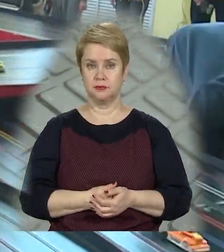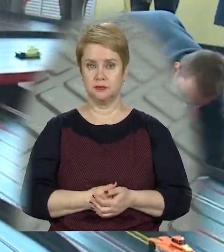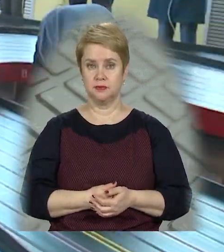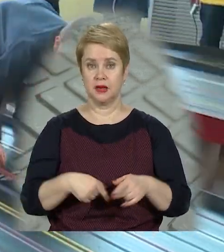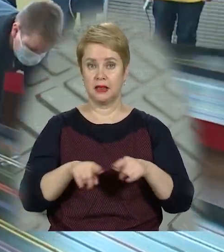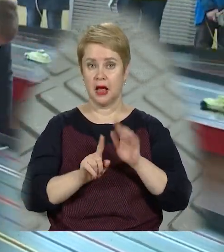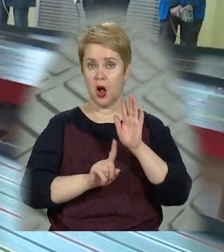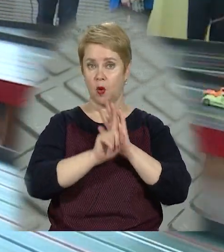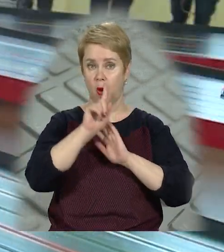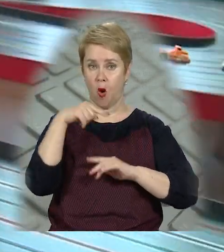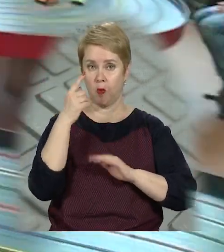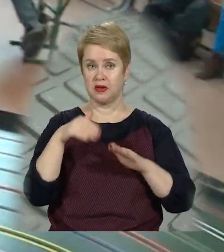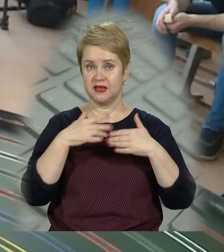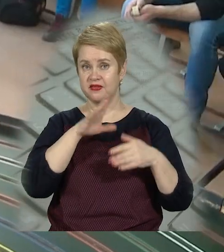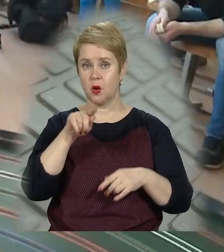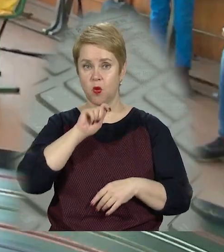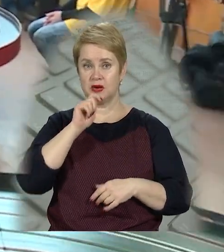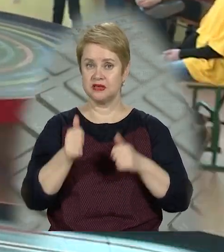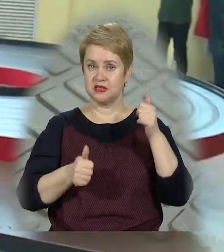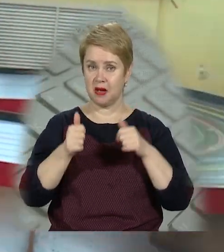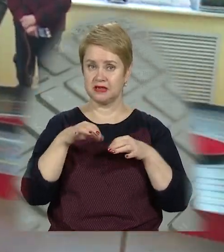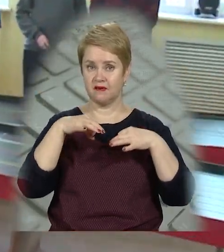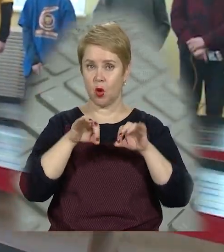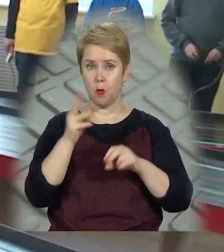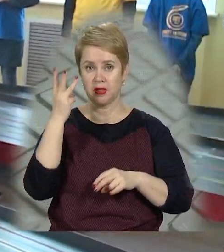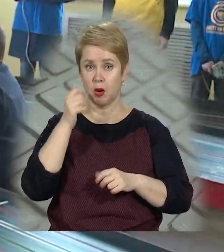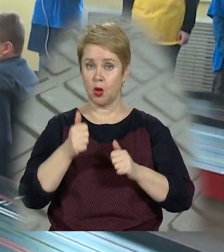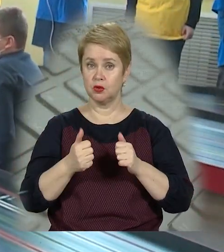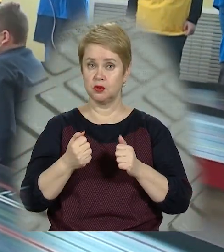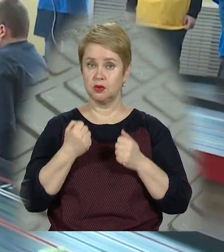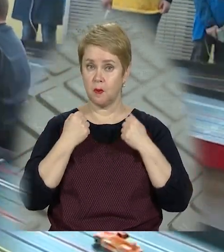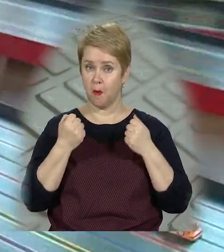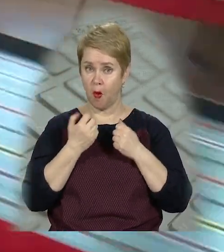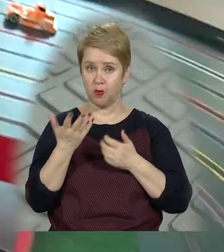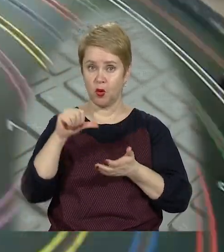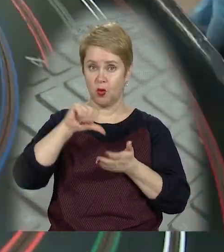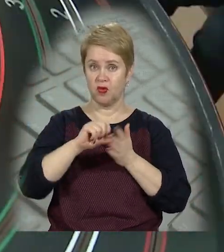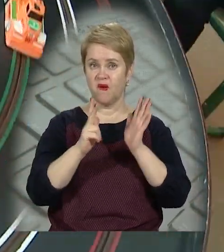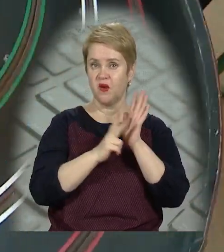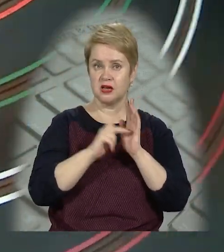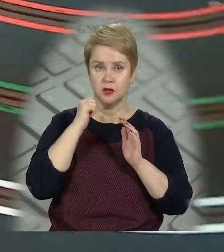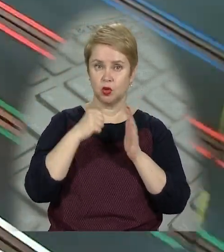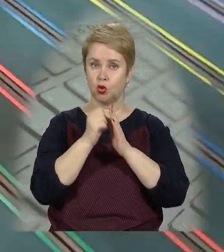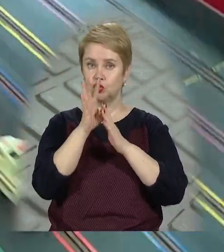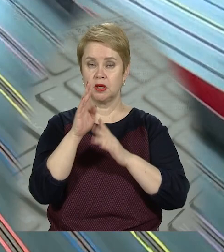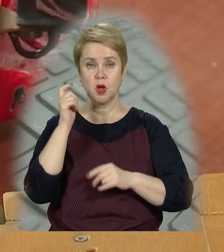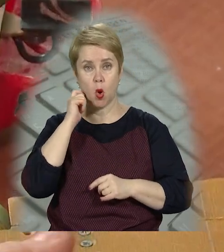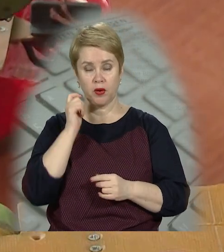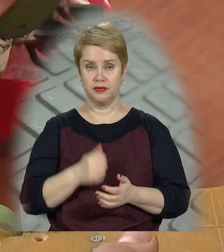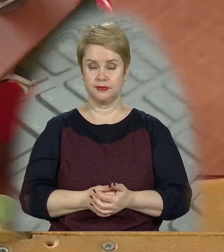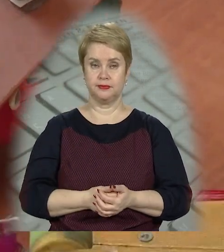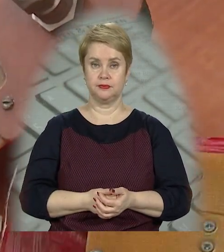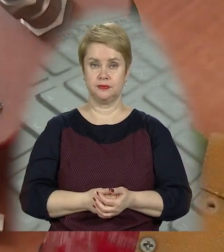Так розпочався обласний етап всеукраїнських змагань з автомодельного спорту. В ньому беруть участь діти від 8 до 14 років.